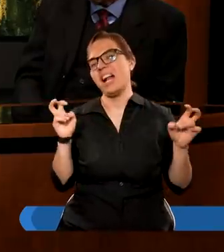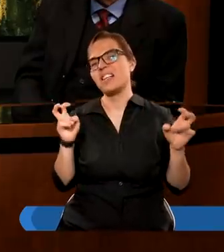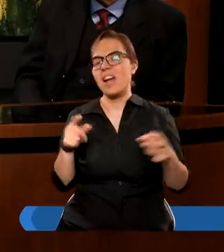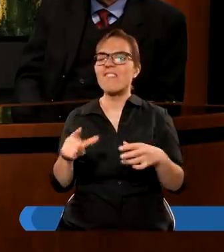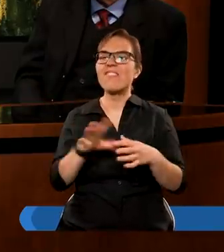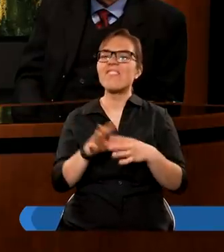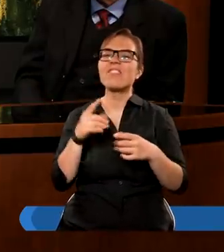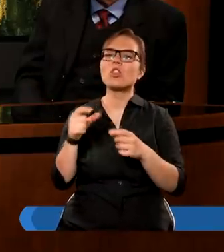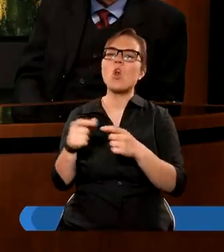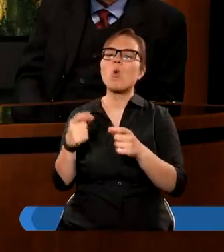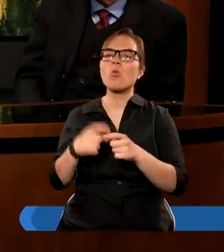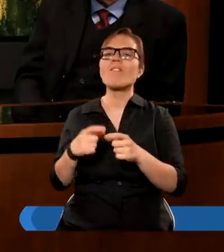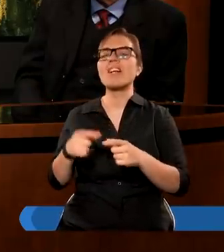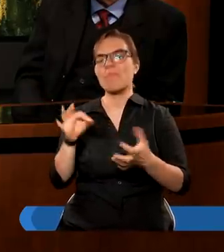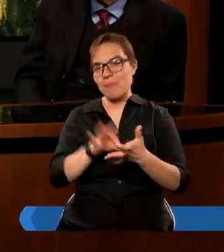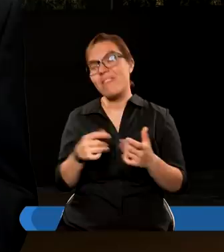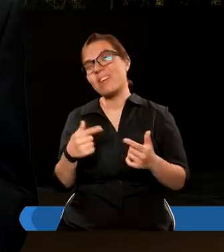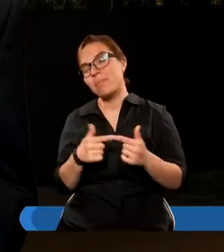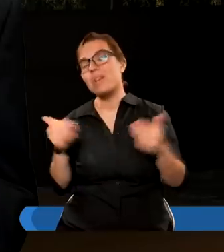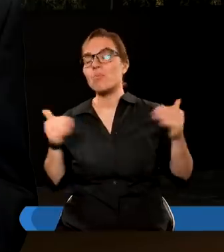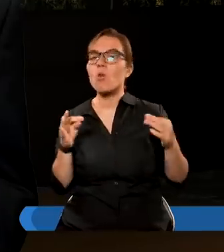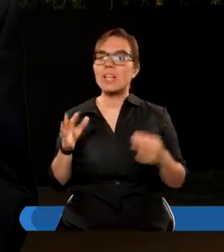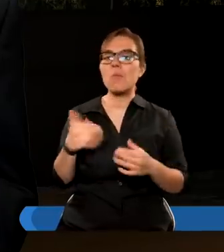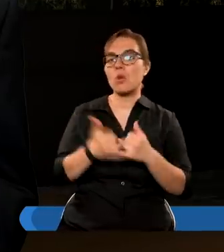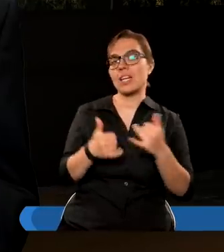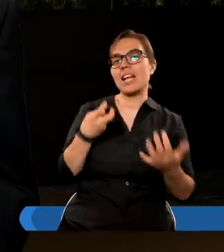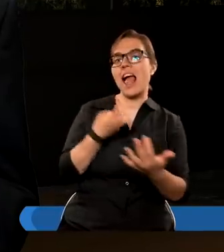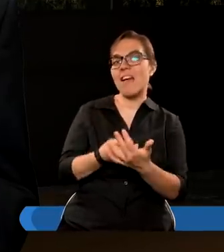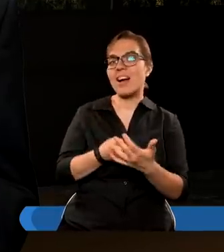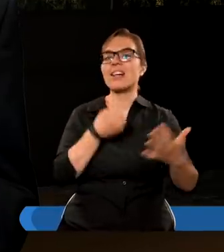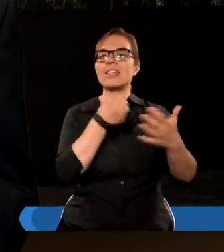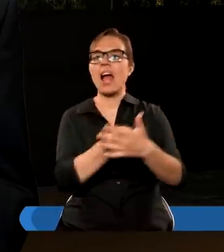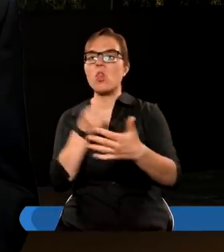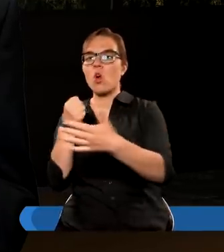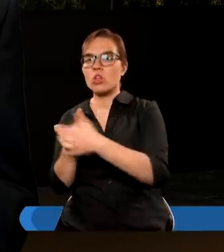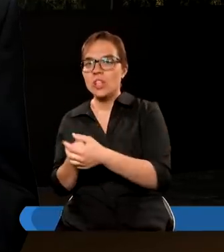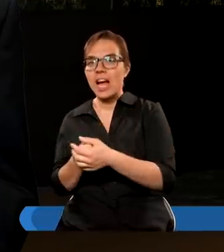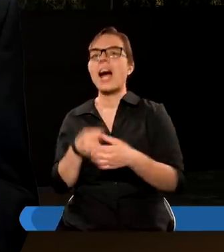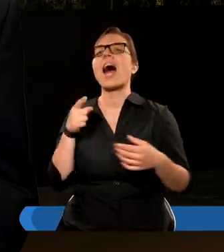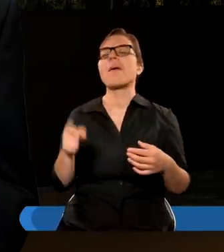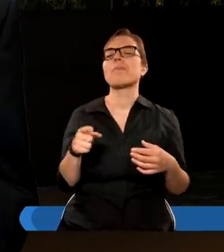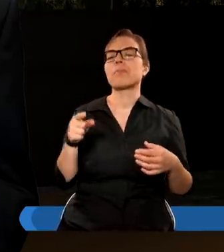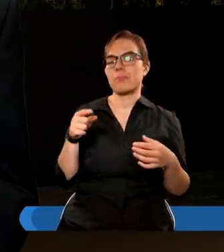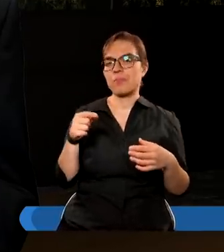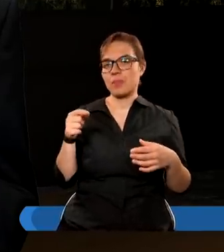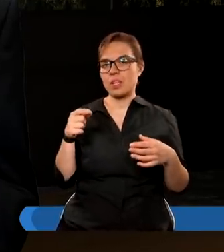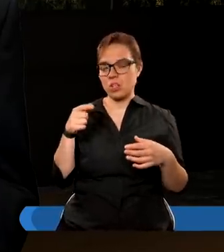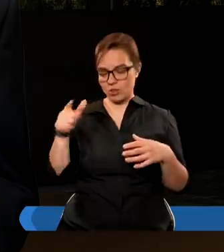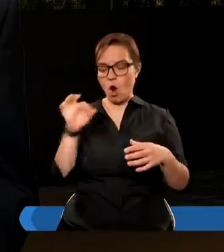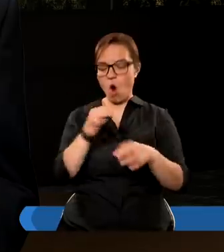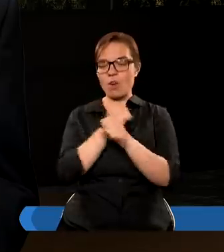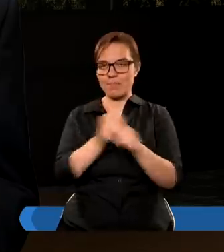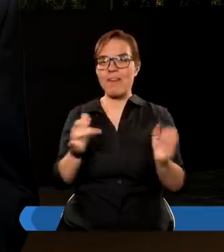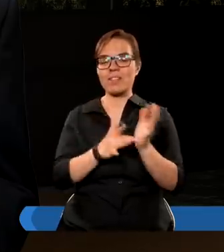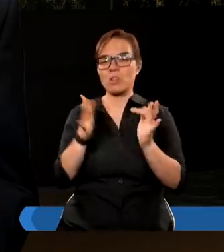W pewnym sensie tak, dlatego, że jeżeli Ewangelia dociera, Ewangelia jest prawdą, dobrą nowiną o zbawieniu w Jezusie,